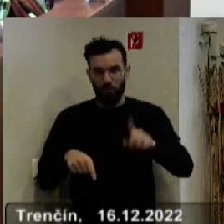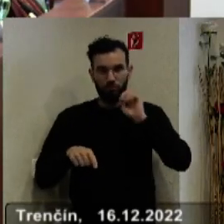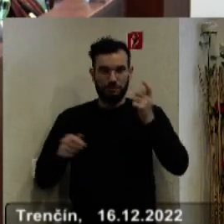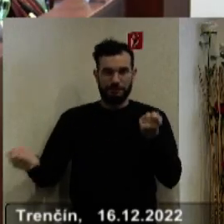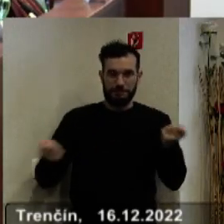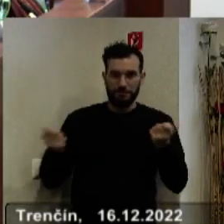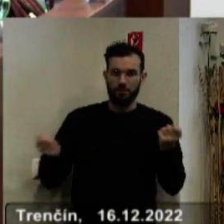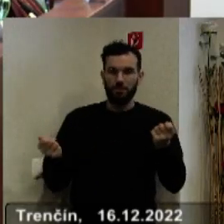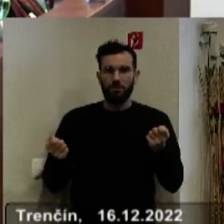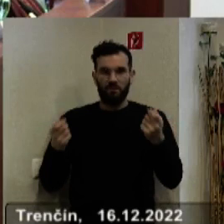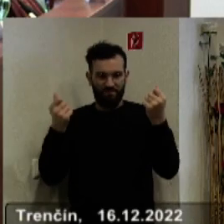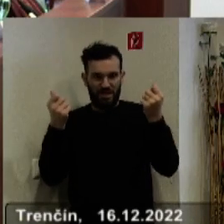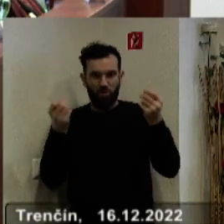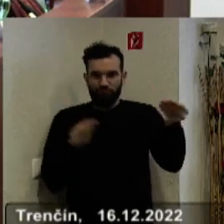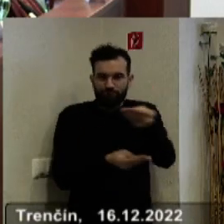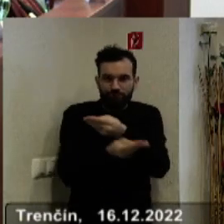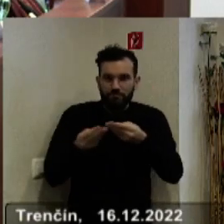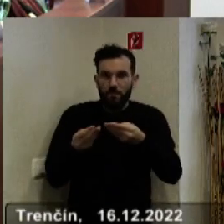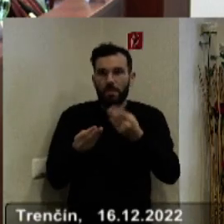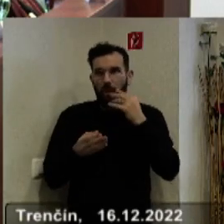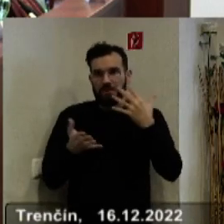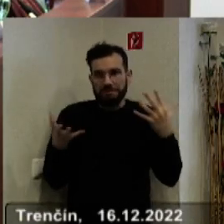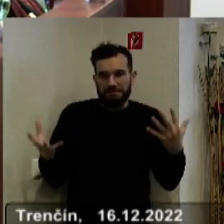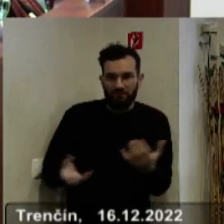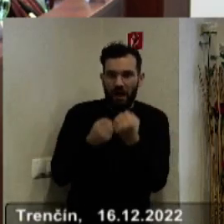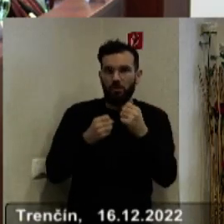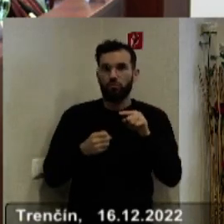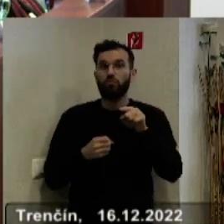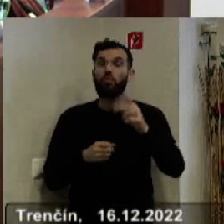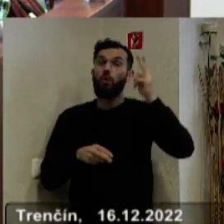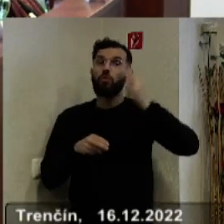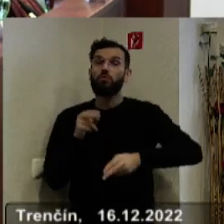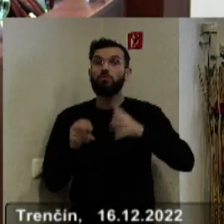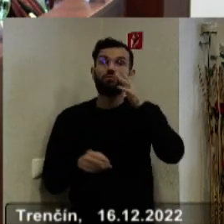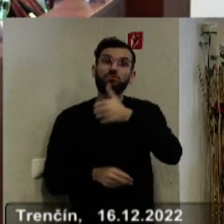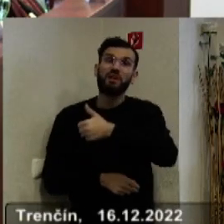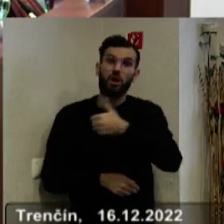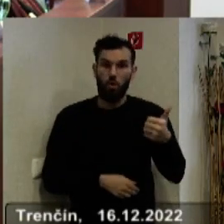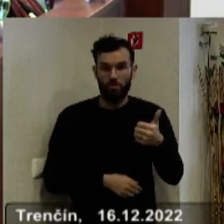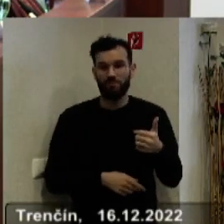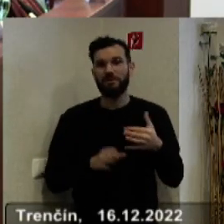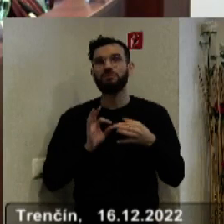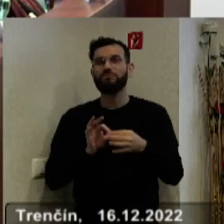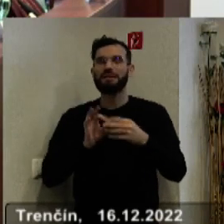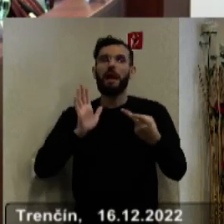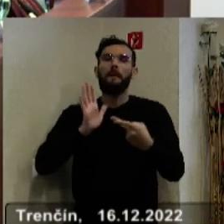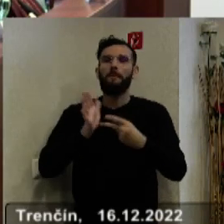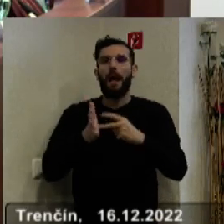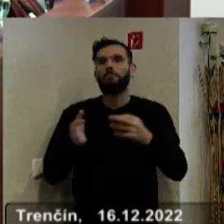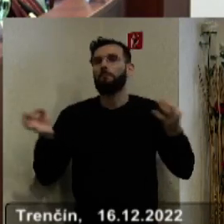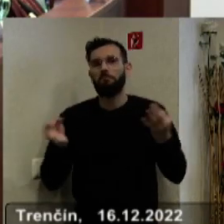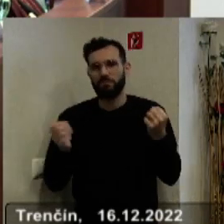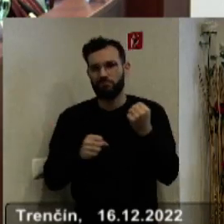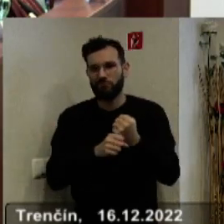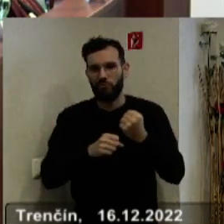zmenežovať takýto objem finančných prostried do konca budúceho roka. Toľko asi k tej filozofii zostávania toho